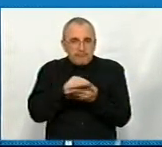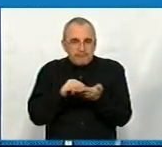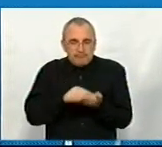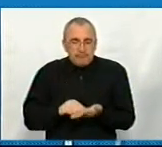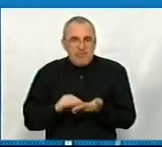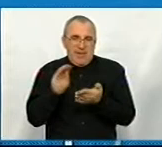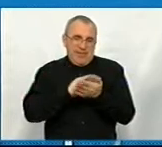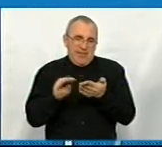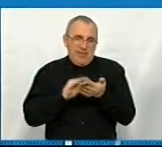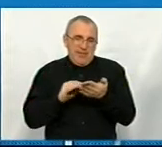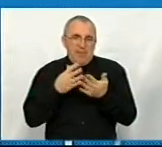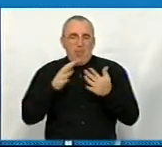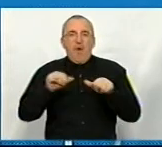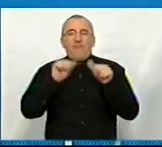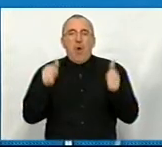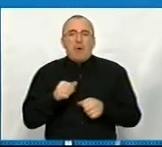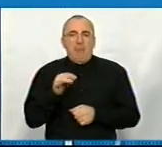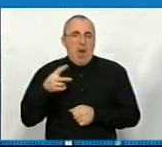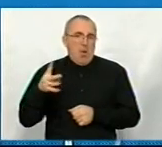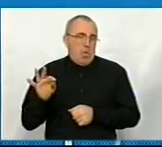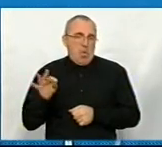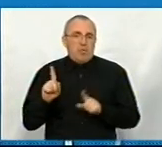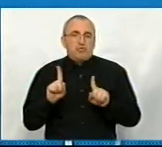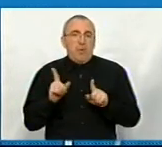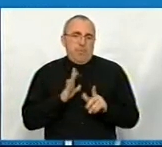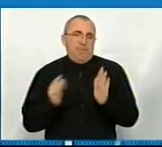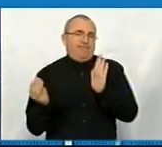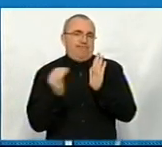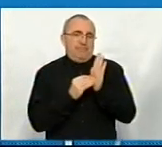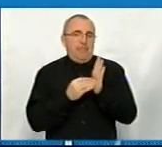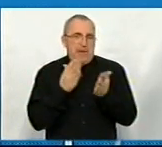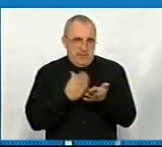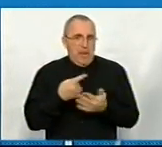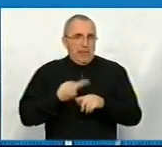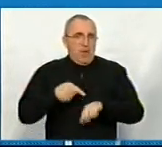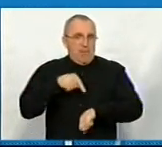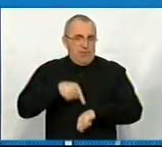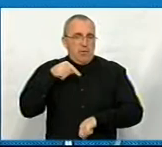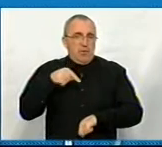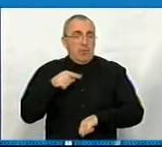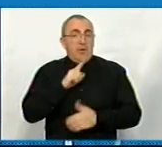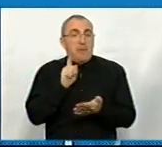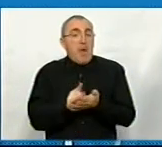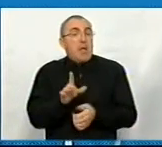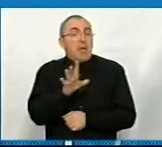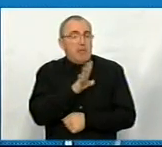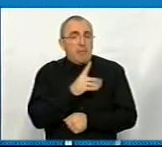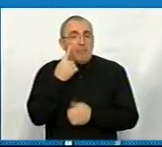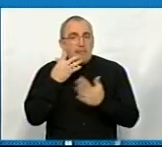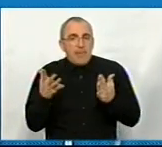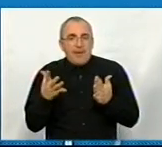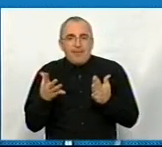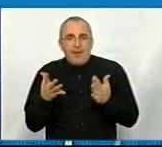написаний, скажімо так, більш формально, для того, щоб він був. Є таке відчуття? Але має бути більш